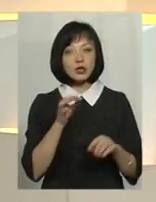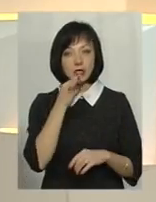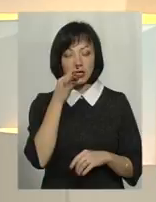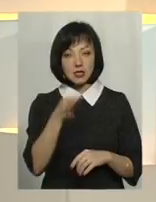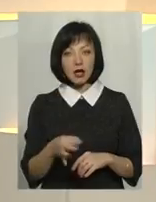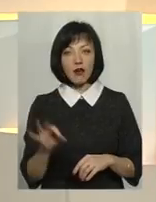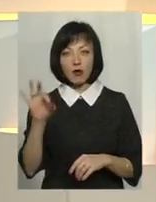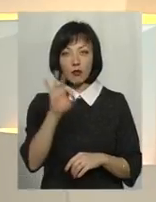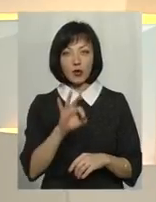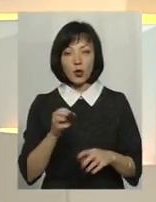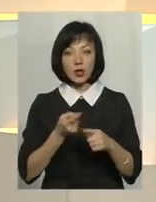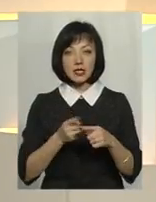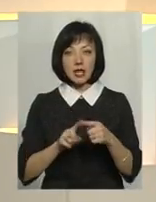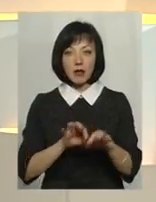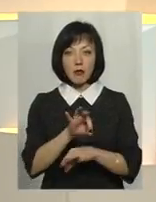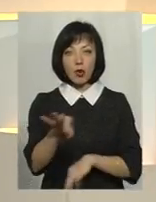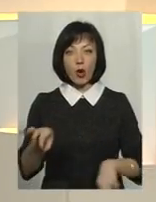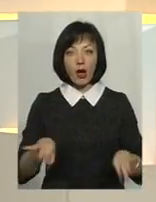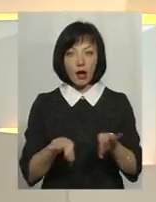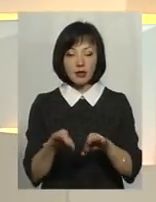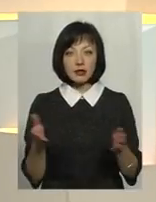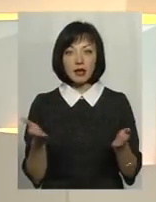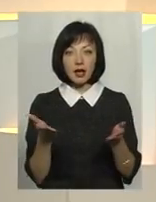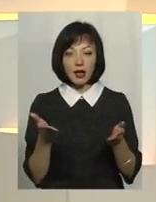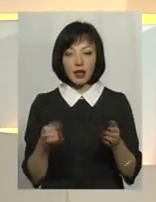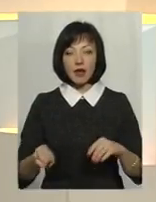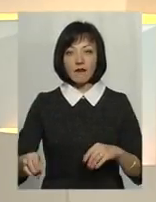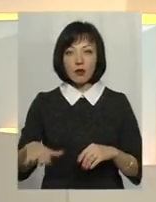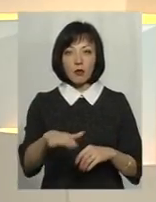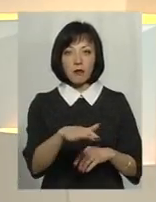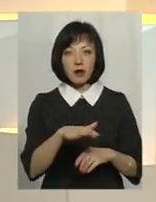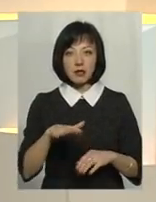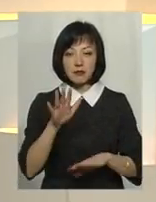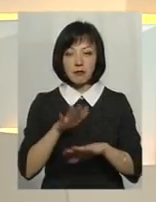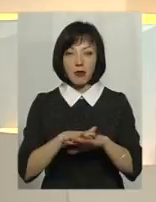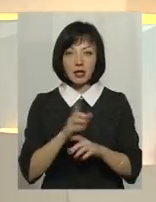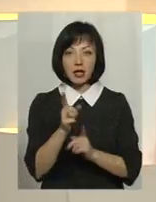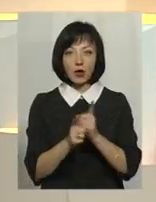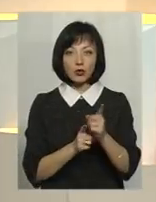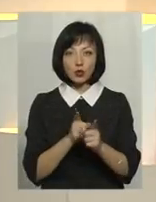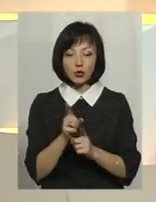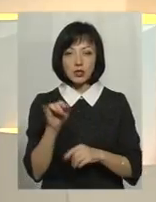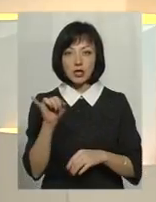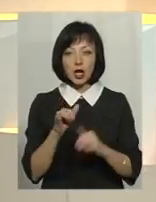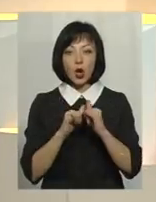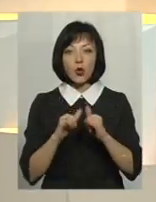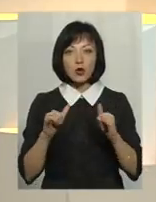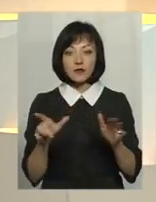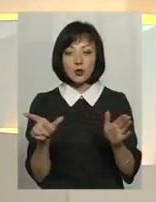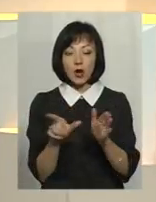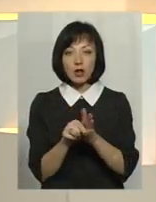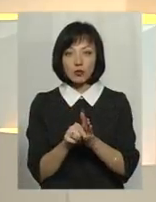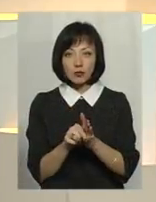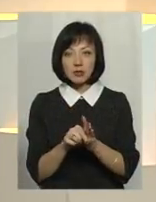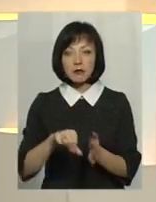про цей проєкт, який Європейський банк реконструкції та розвитку разом